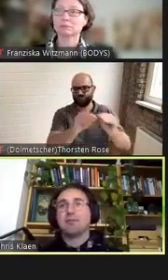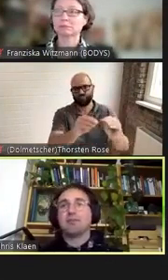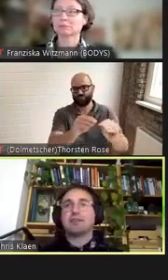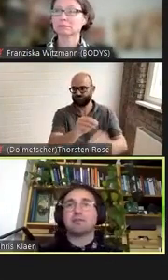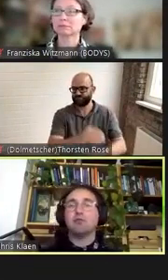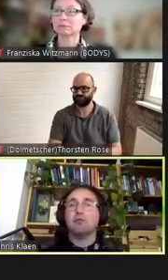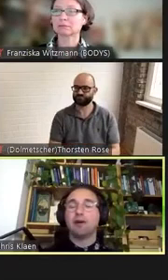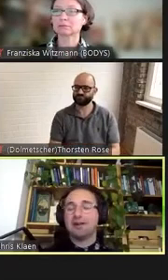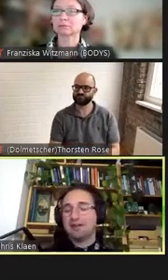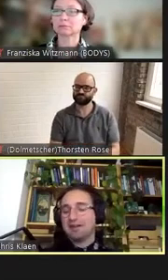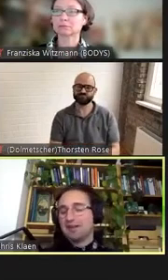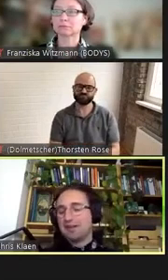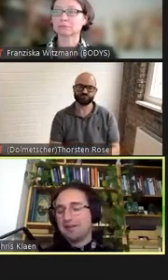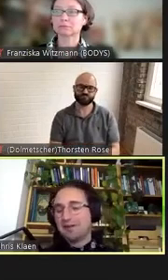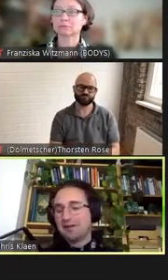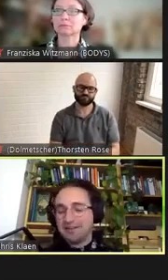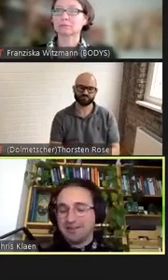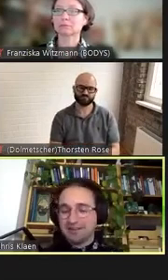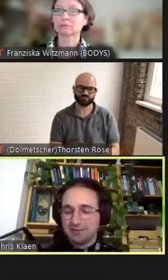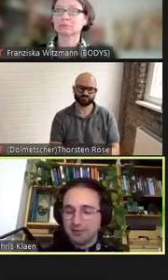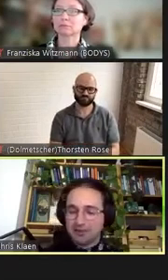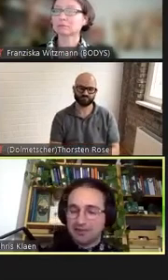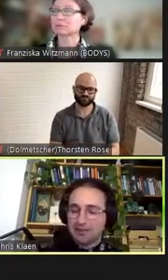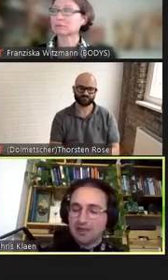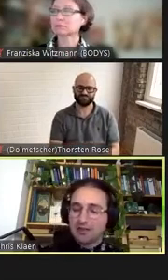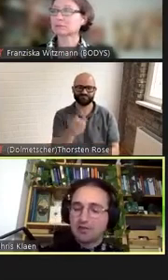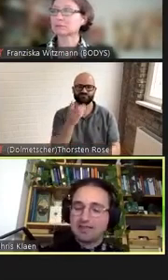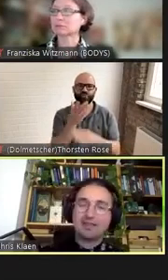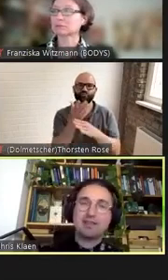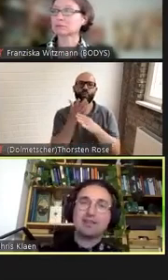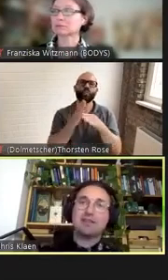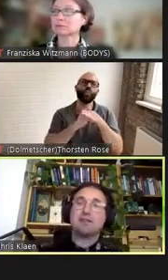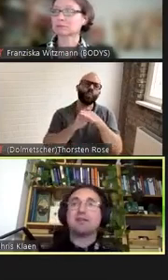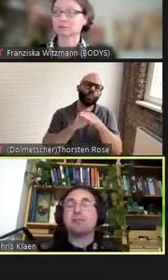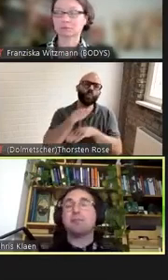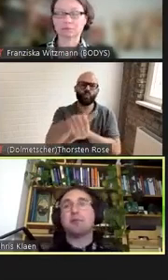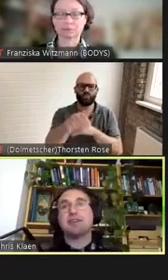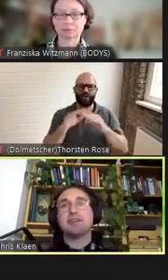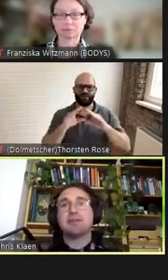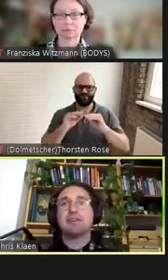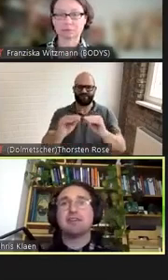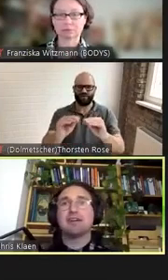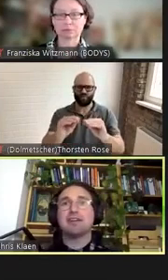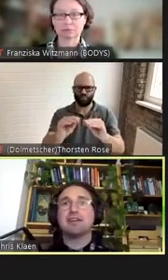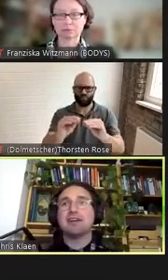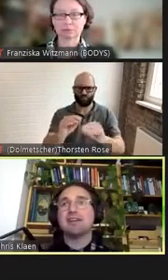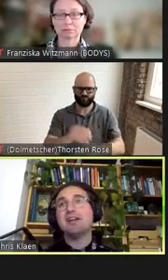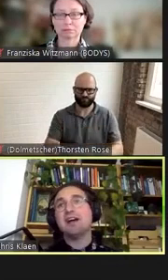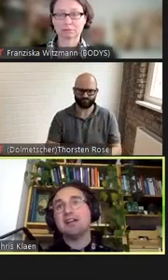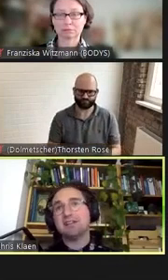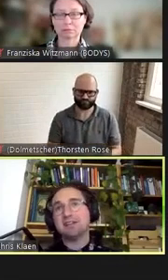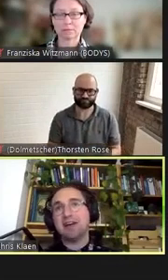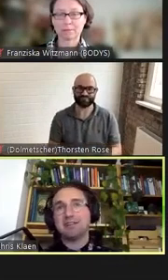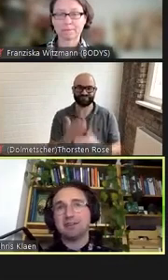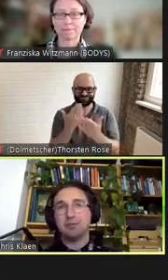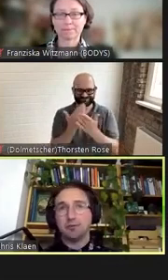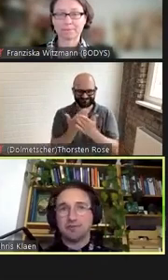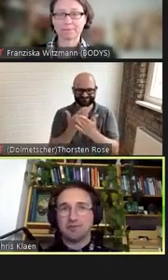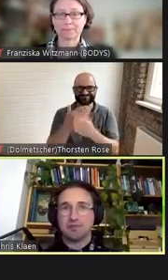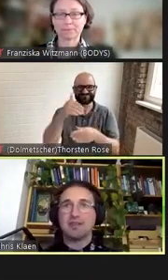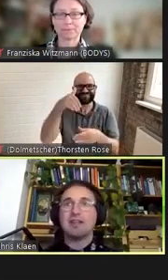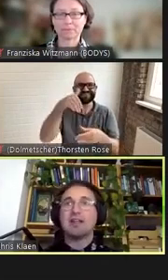fast überverwendet worden und hat in dem Prozess ein bisschen an Inhalt